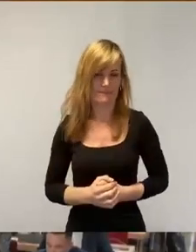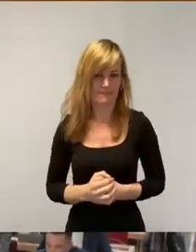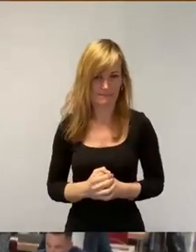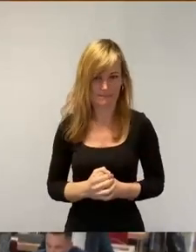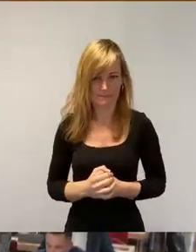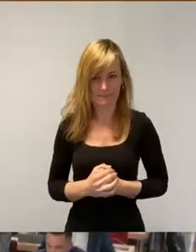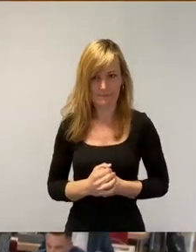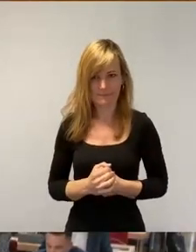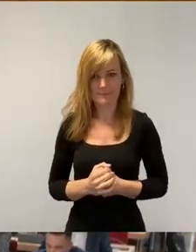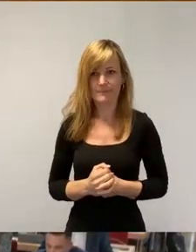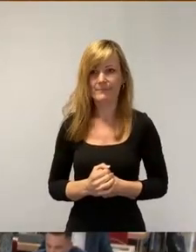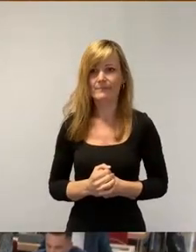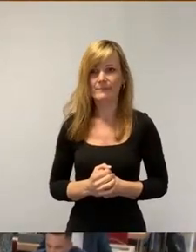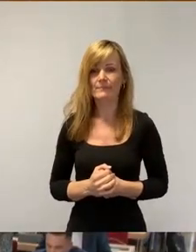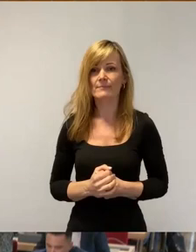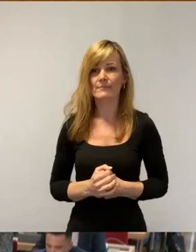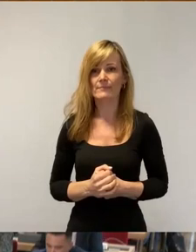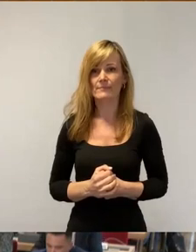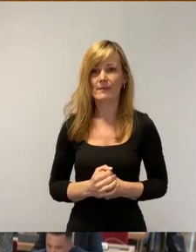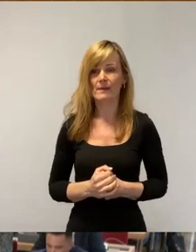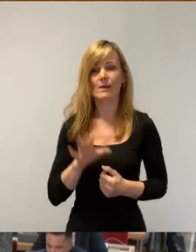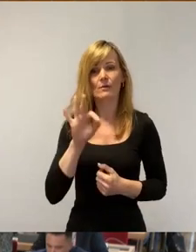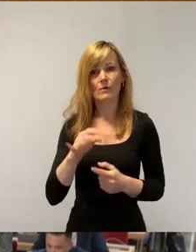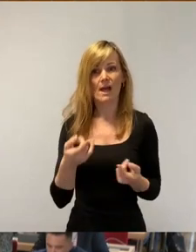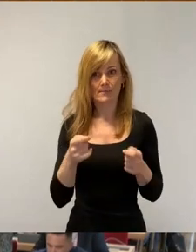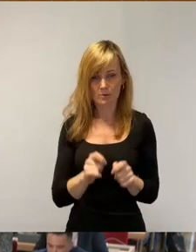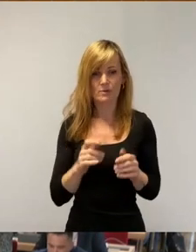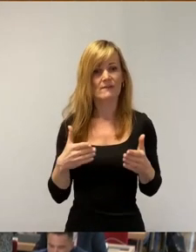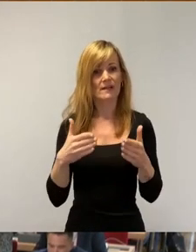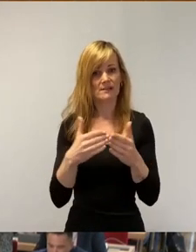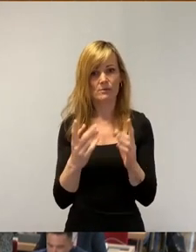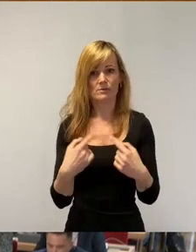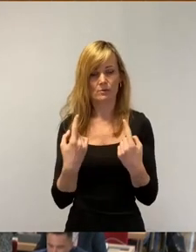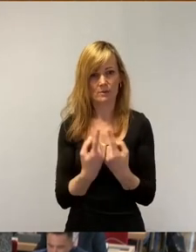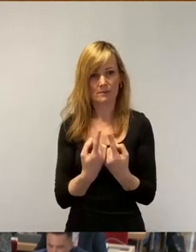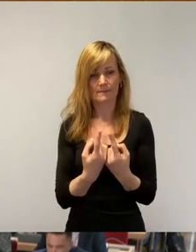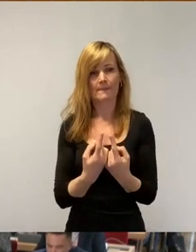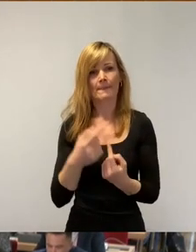So, und zum Abschluss der Fraktionsrunde, die Dissidenten, Herr Dr. Schulte-Wissermann.